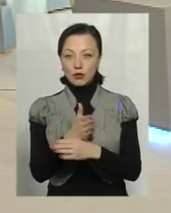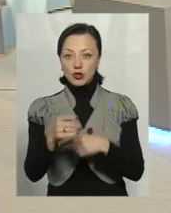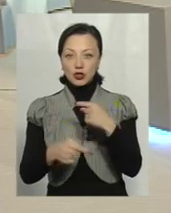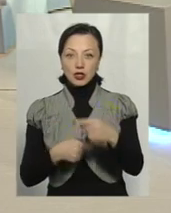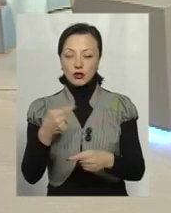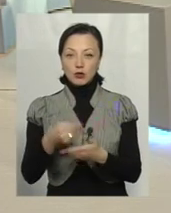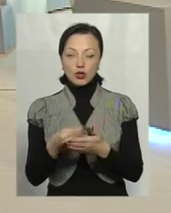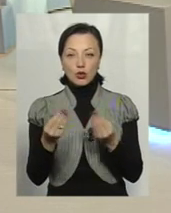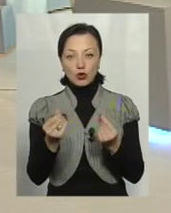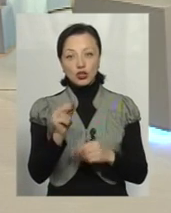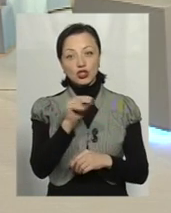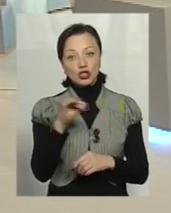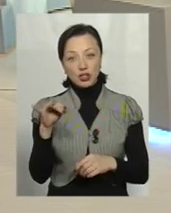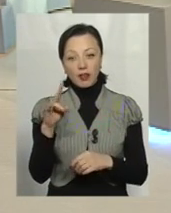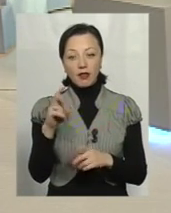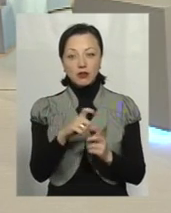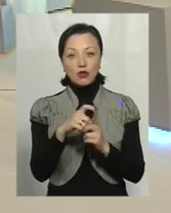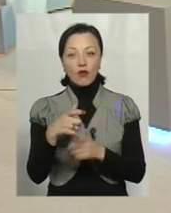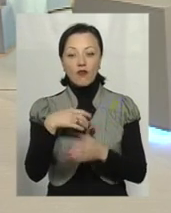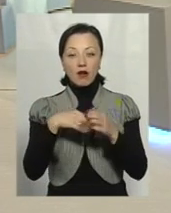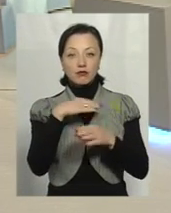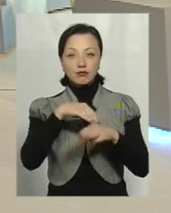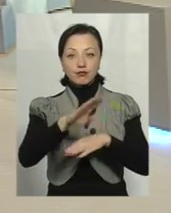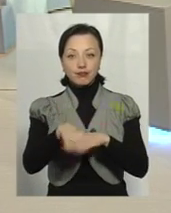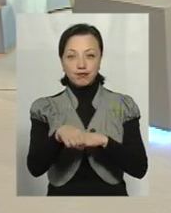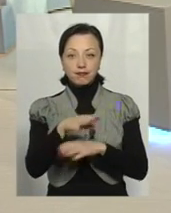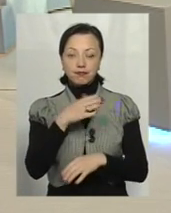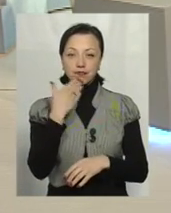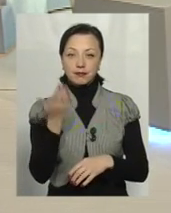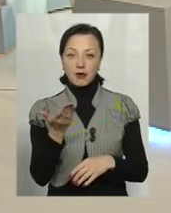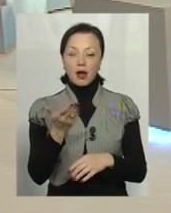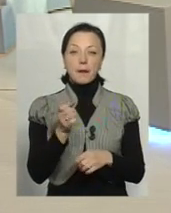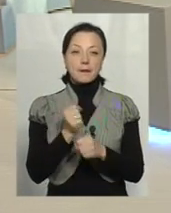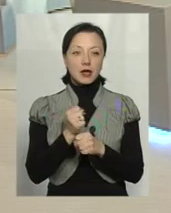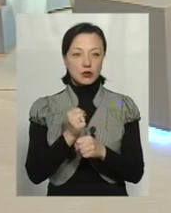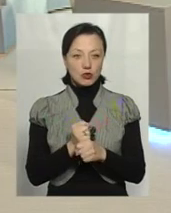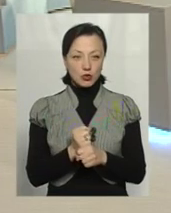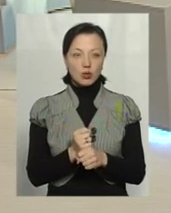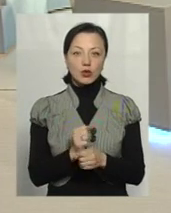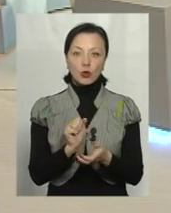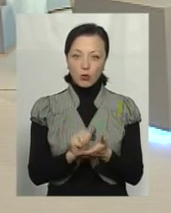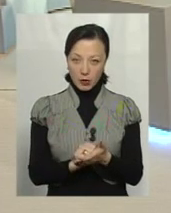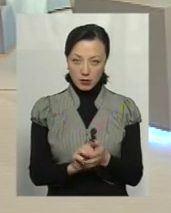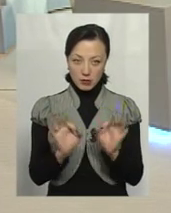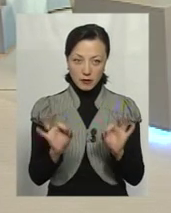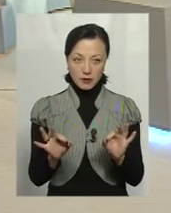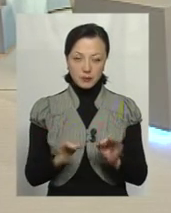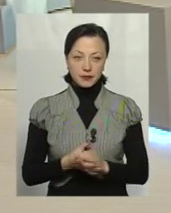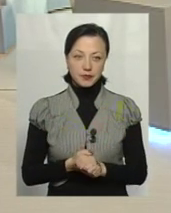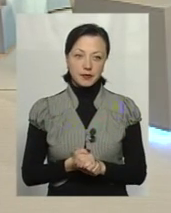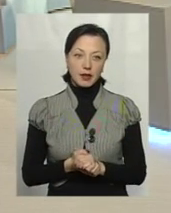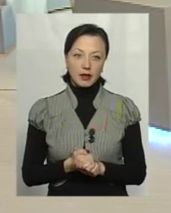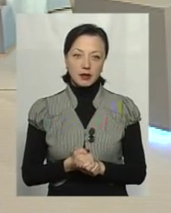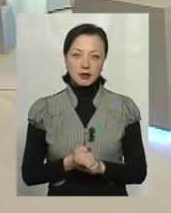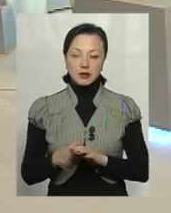бюджет кошти, чи те, що на словах хтось декларує? Тобто, звичайно, що працює фінансовий документ, правда? Зміна